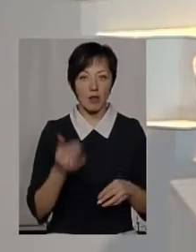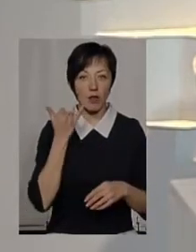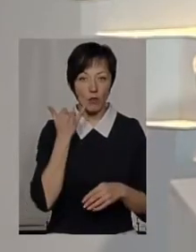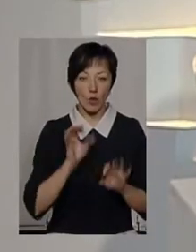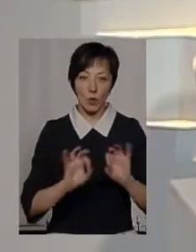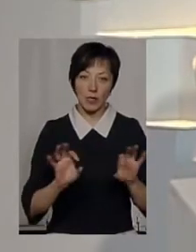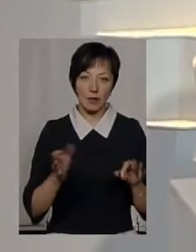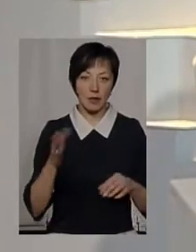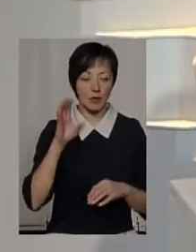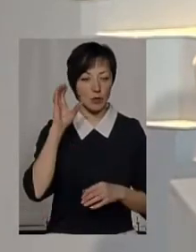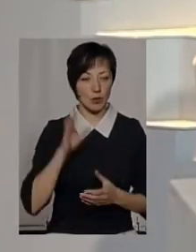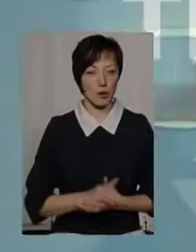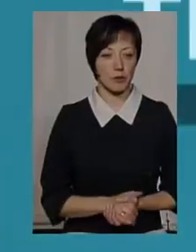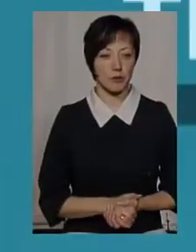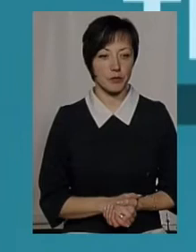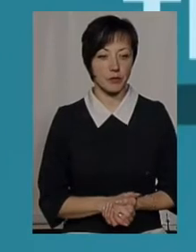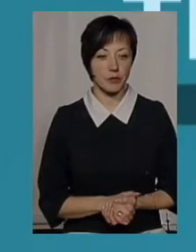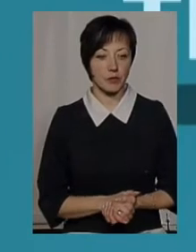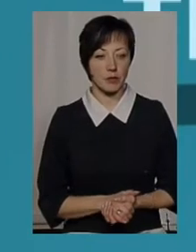У телефонному коментарі давайте послухаємо.